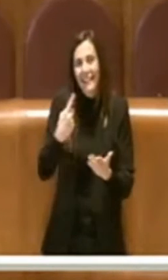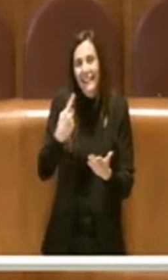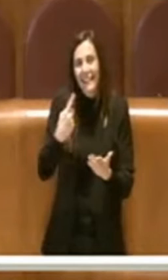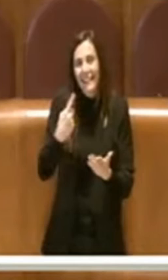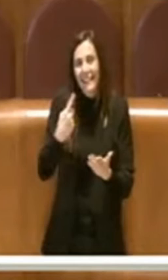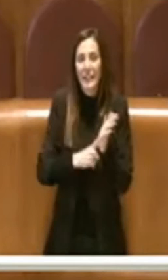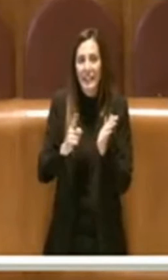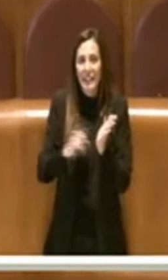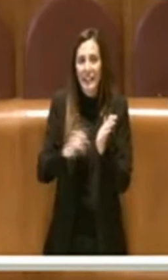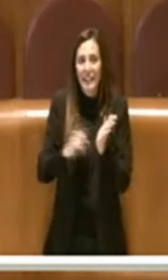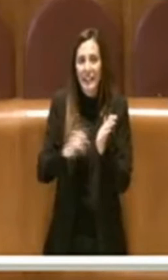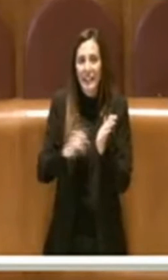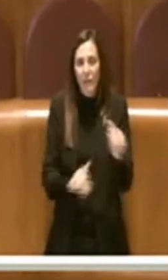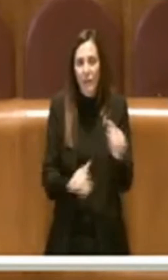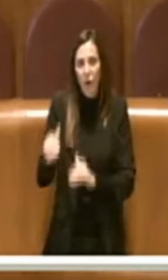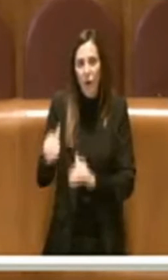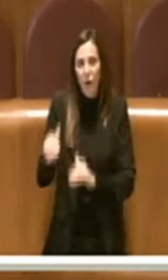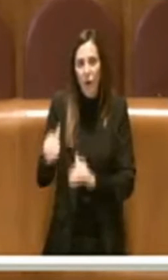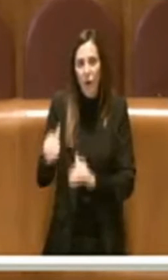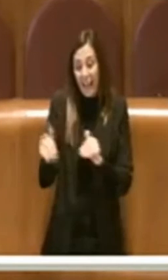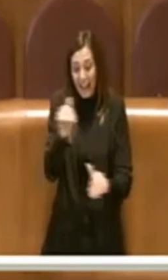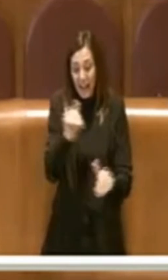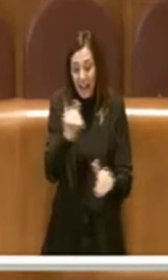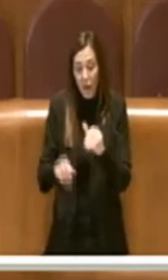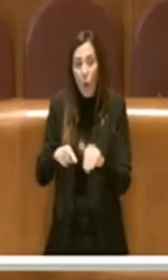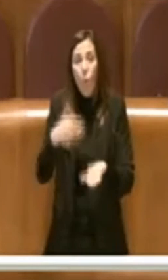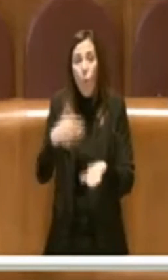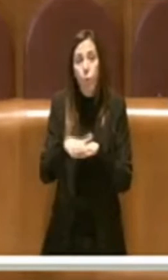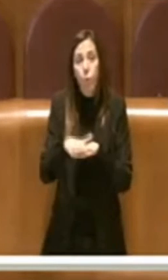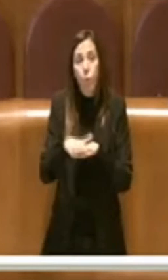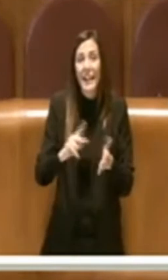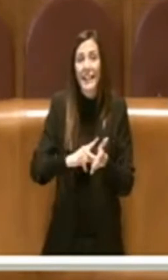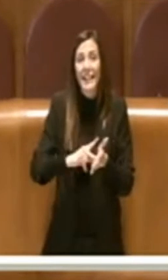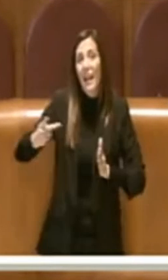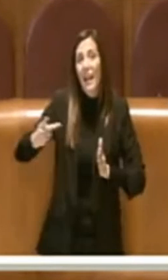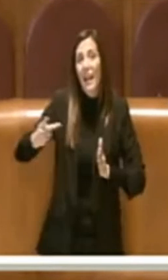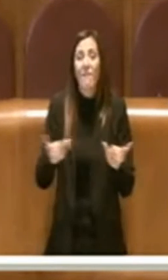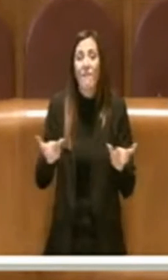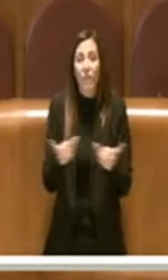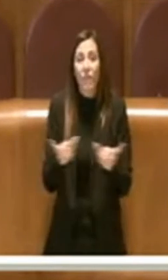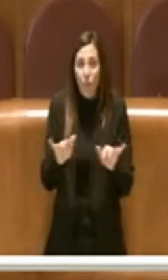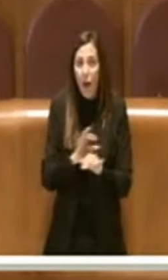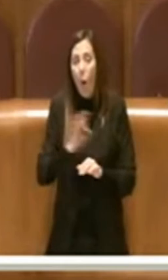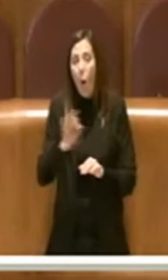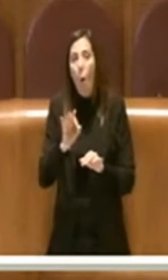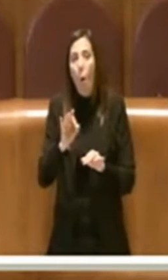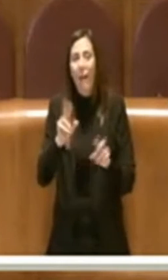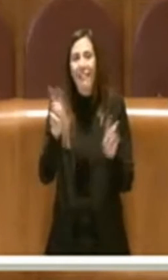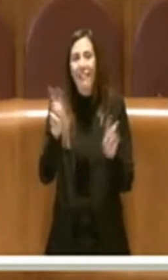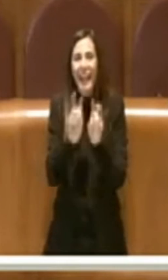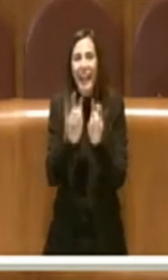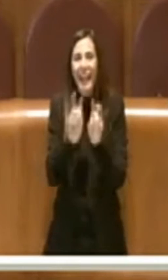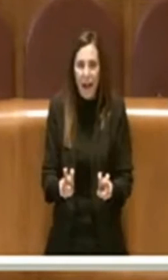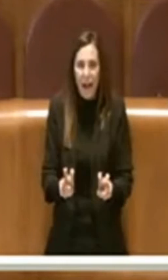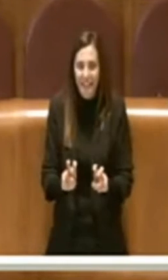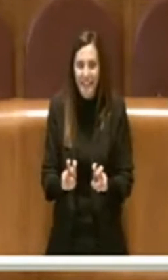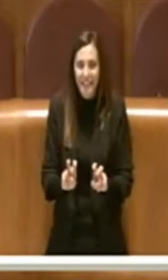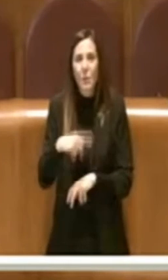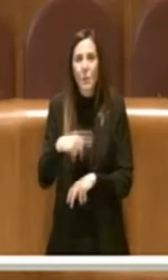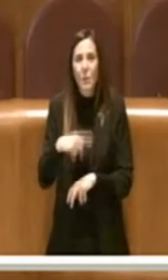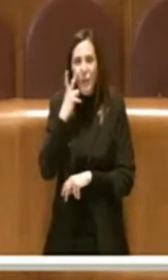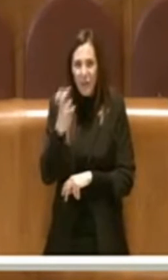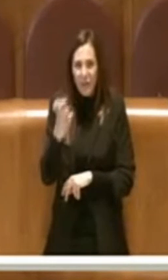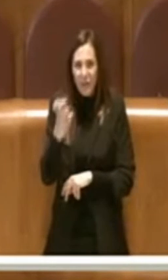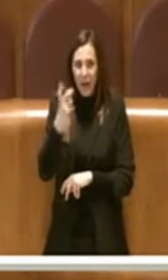diritto di voto nel referendum ricorrendo all'utilizzo delle tecnologie informatiche o telematiche e per quanto riguarda